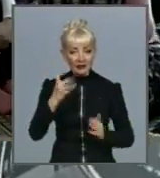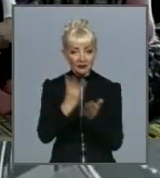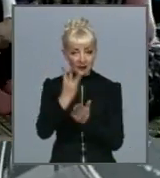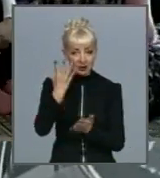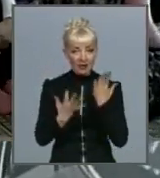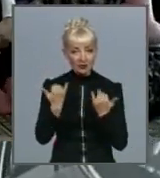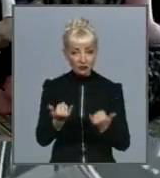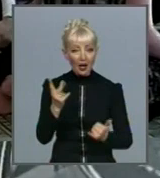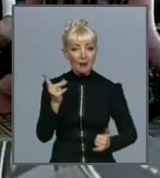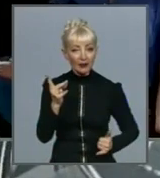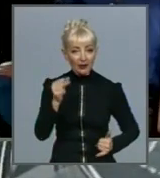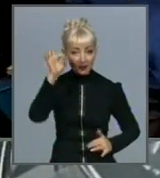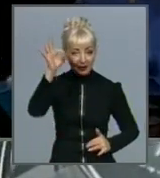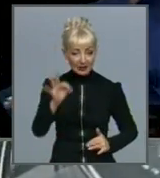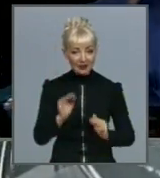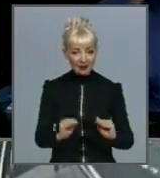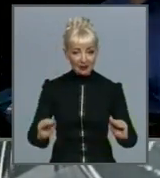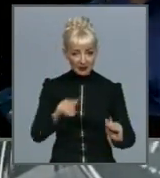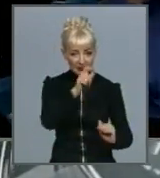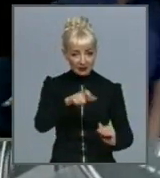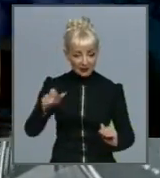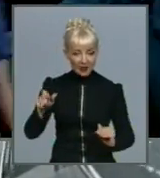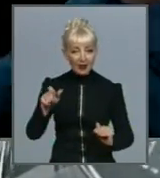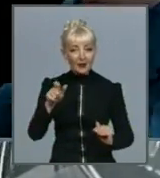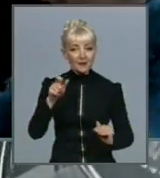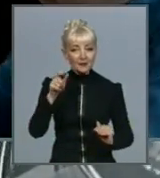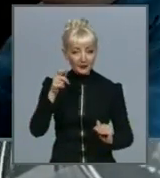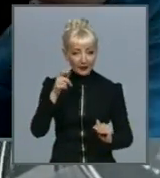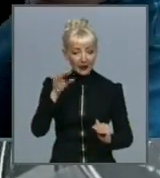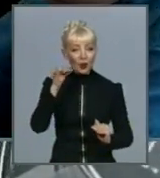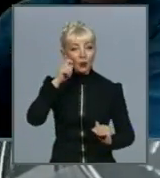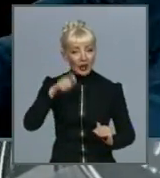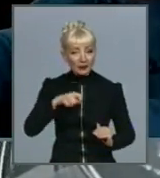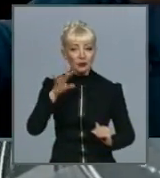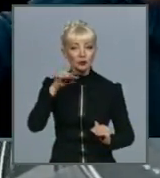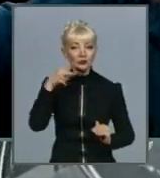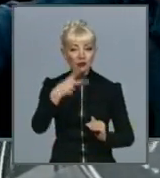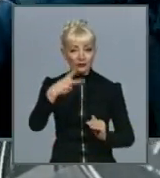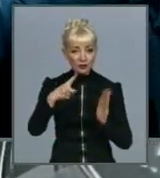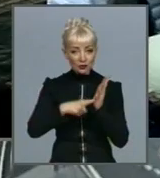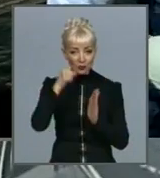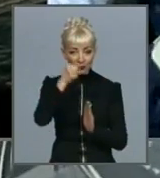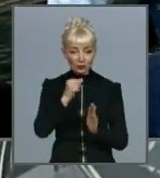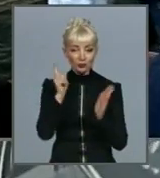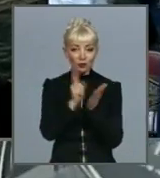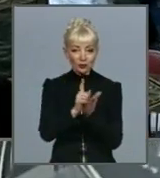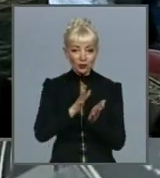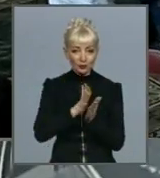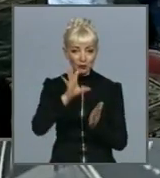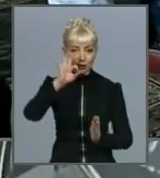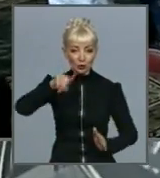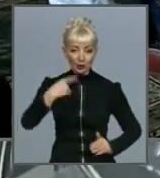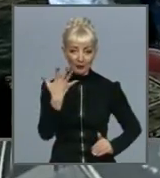населення України, то у 2026-му цифра має складати лише пів відсотка. Яна Біляєва,